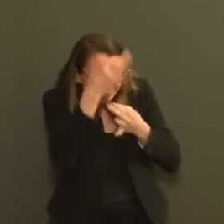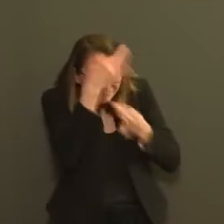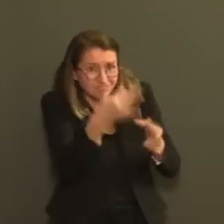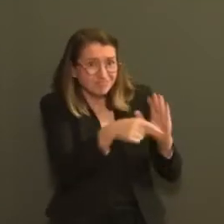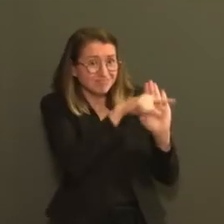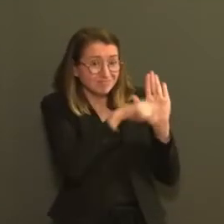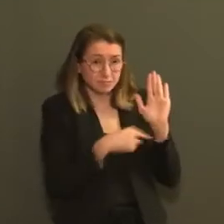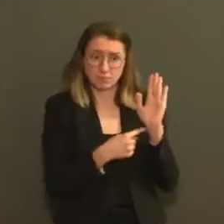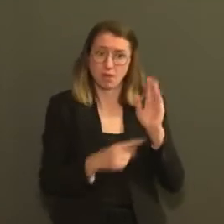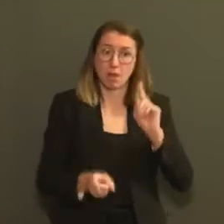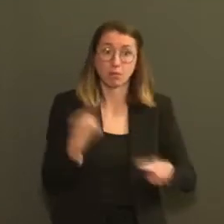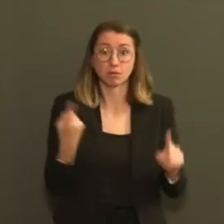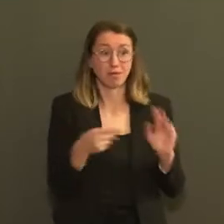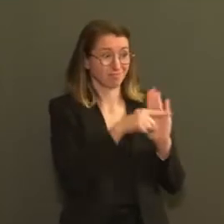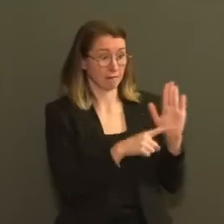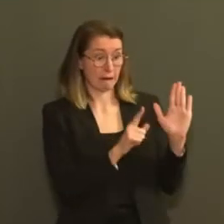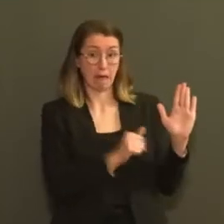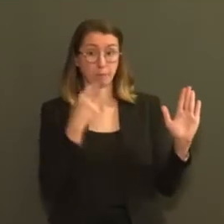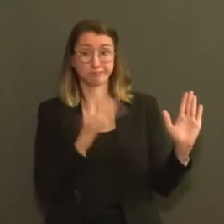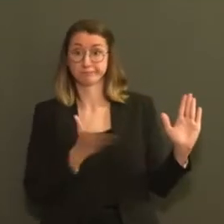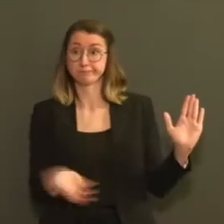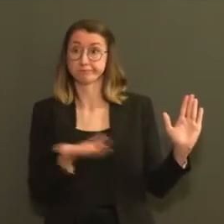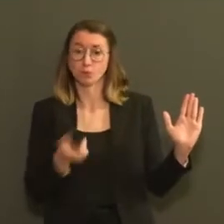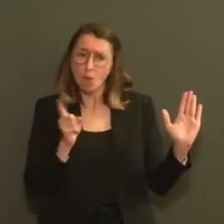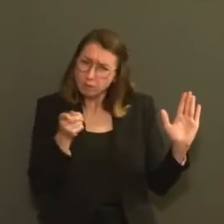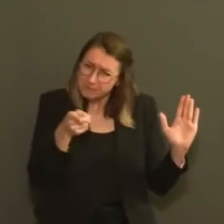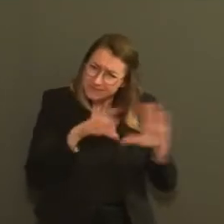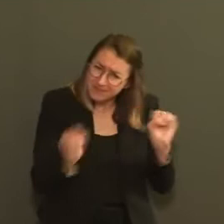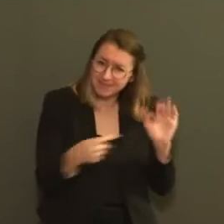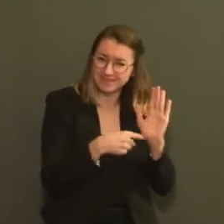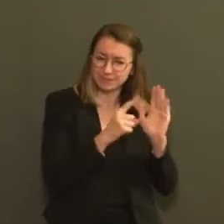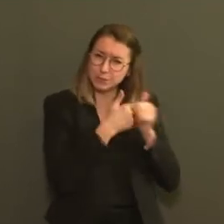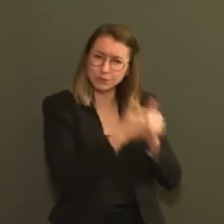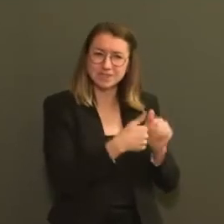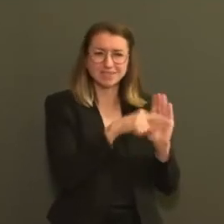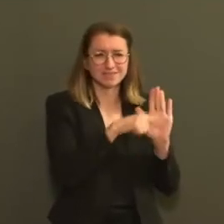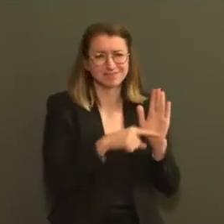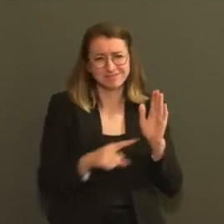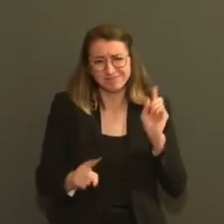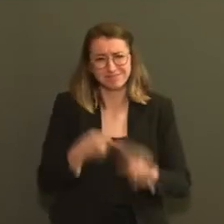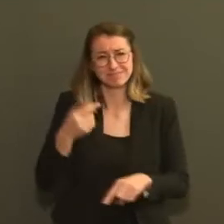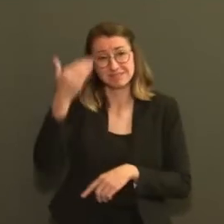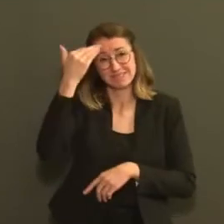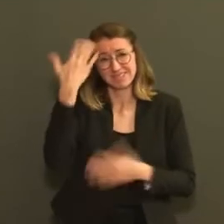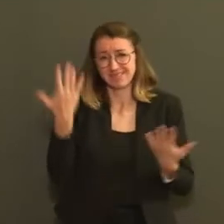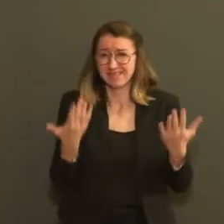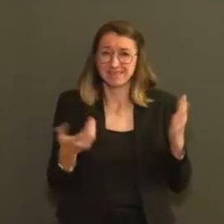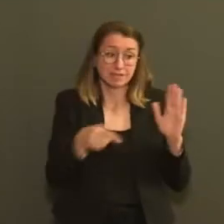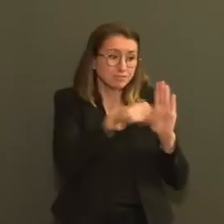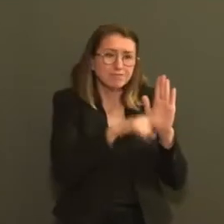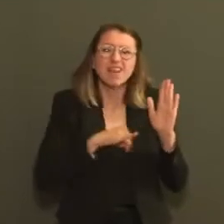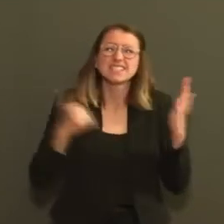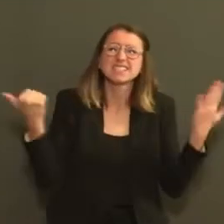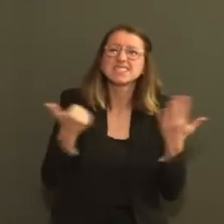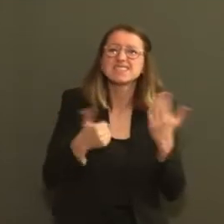les appliquer. Il faut appliquer ces fameuses règles d'or dont on vous parle depuis des mois. On sait que beaucoup d